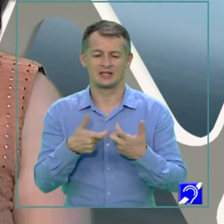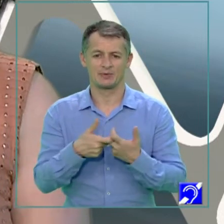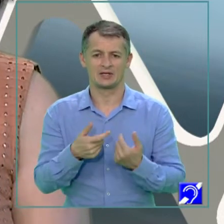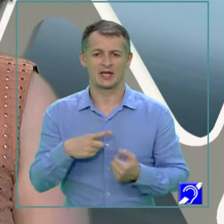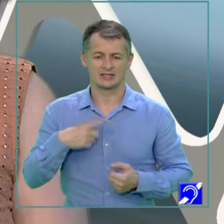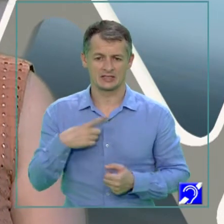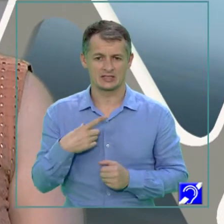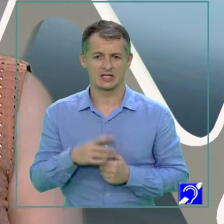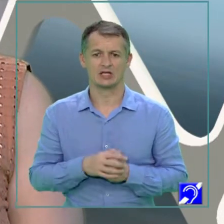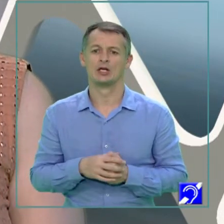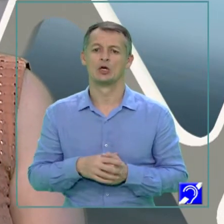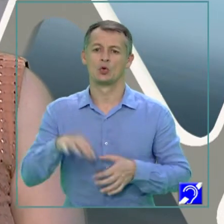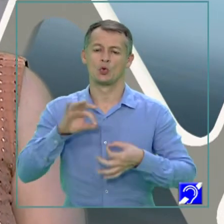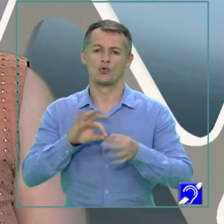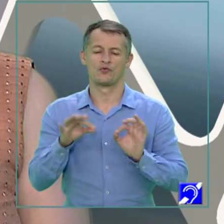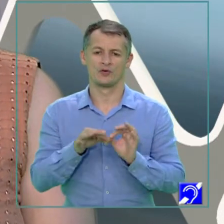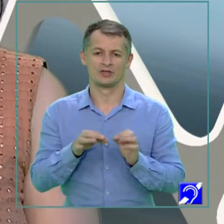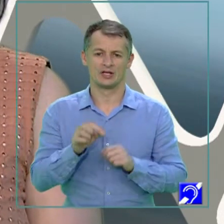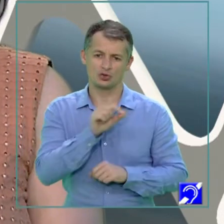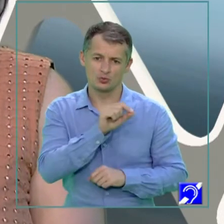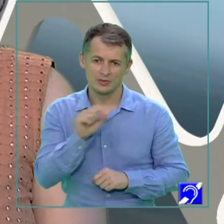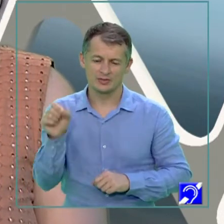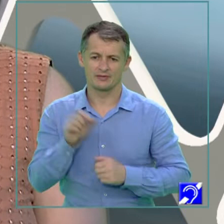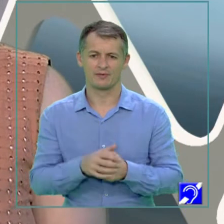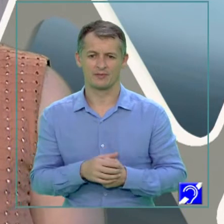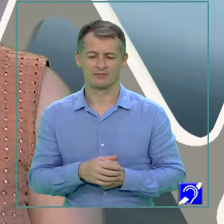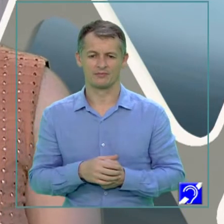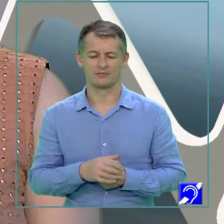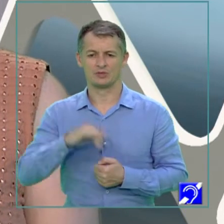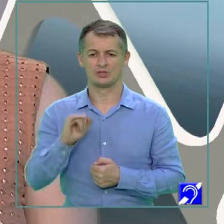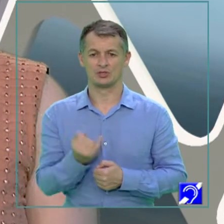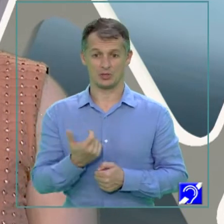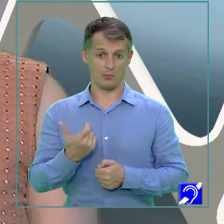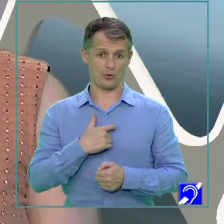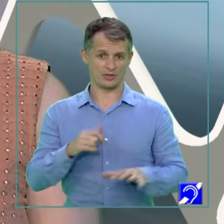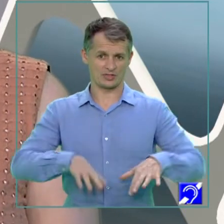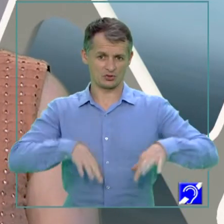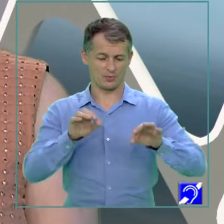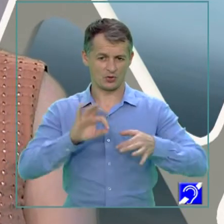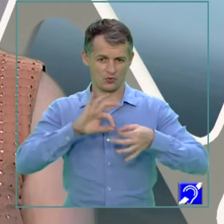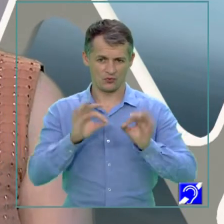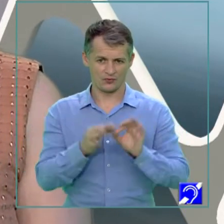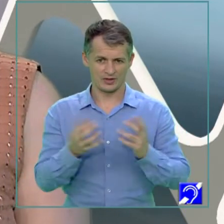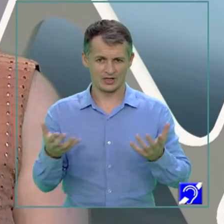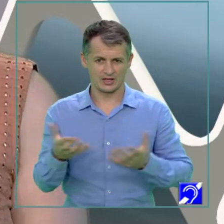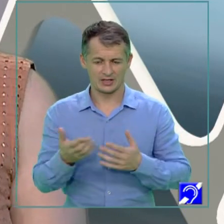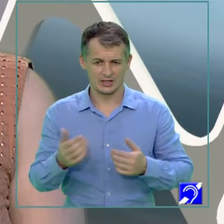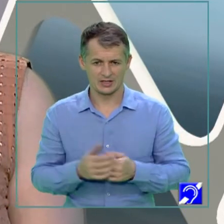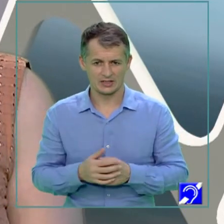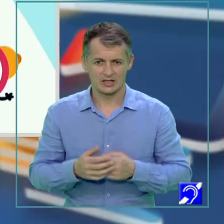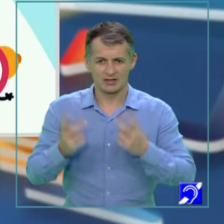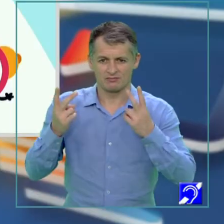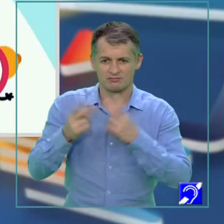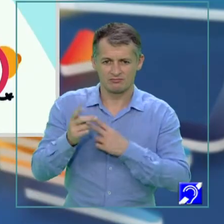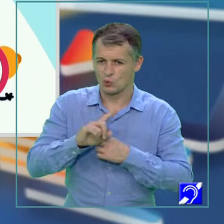explicate în subsolul paginii, dar este posibil să descoperi cuvinte al căror sensul nu îl